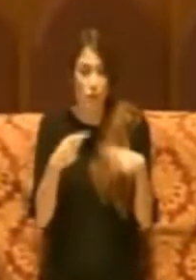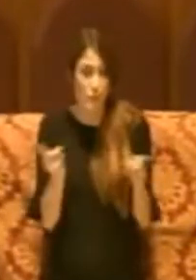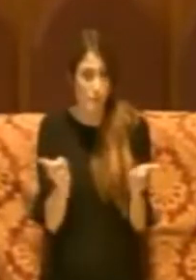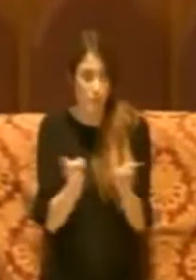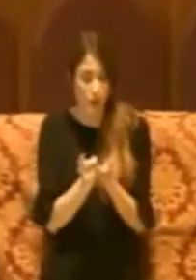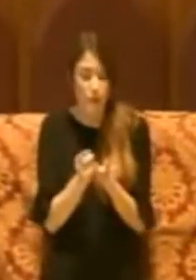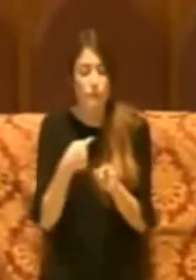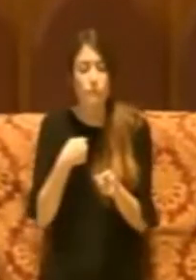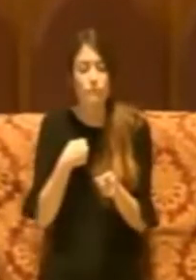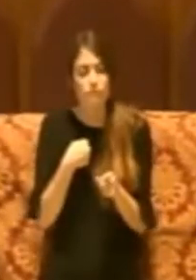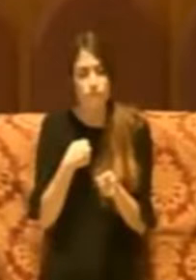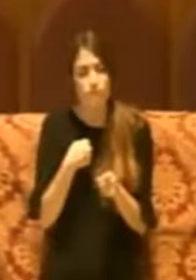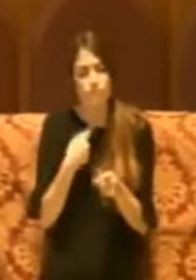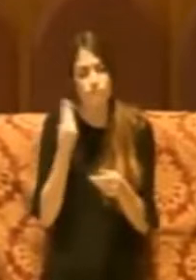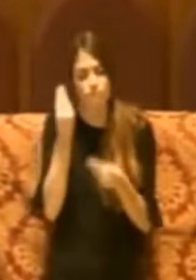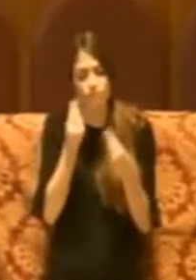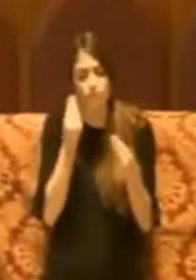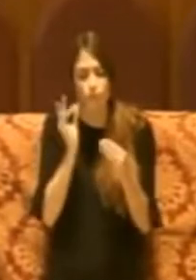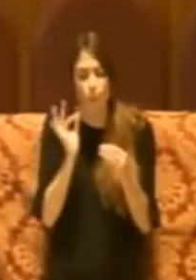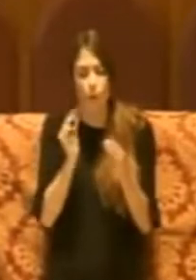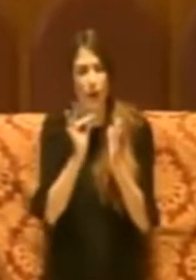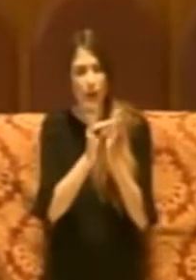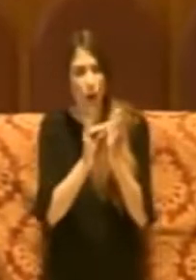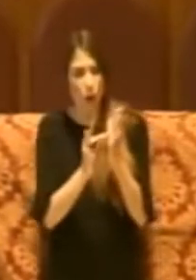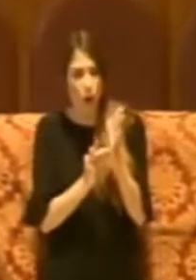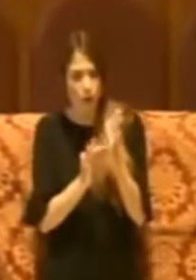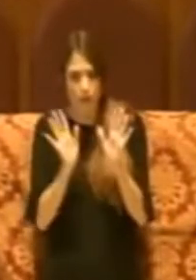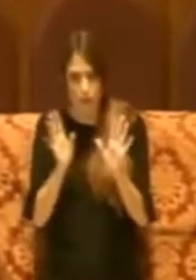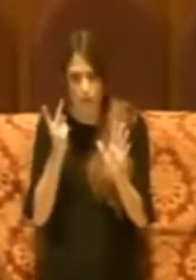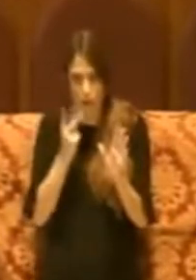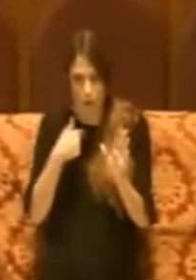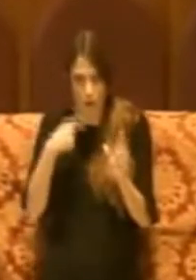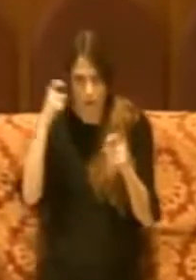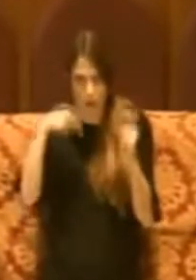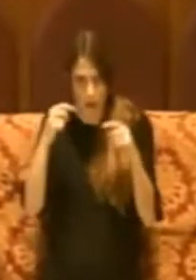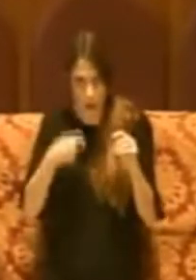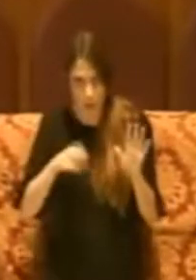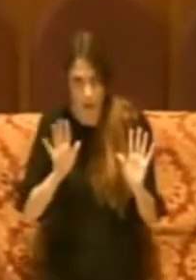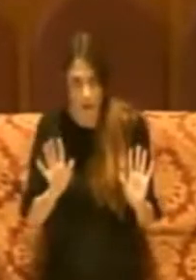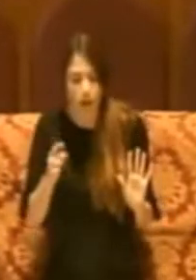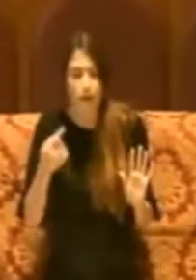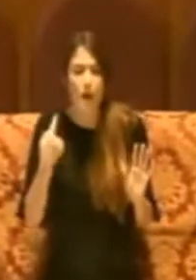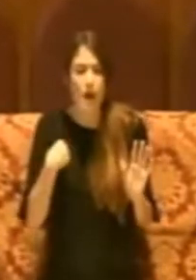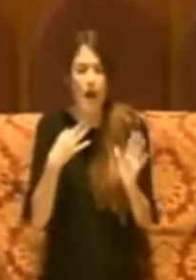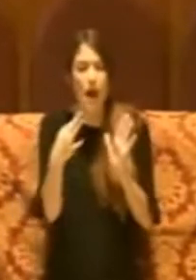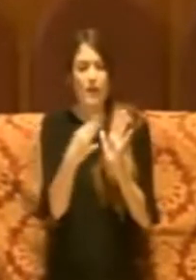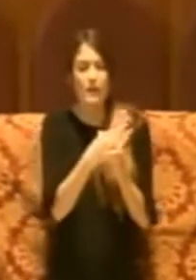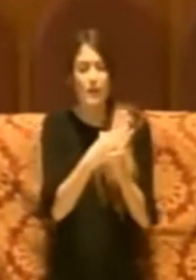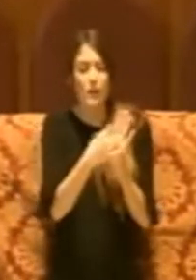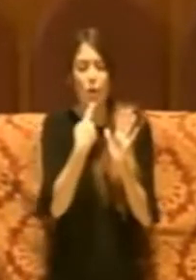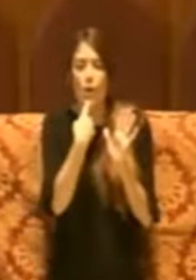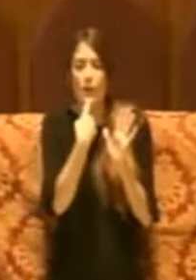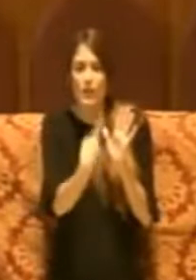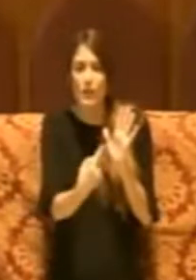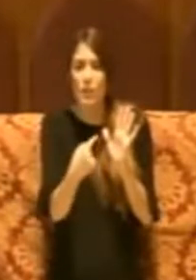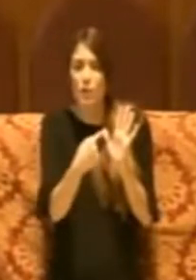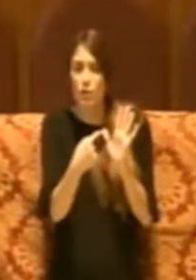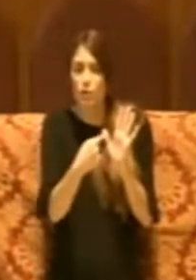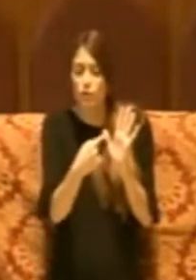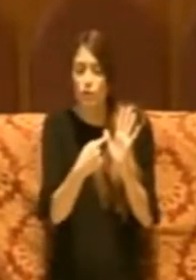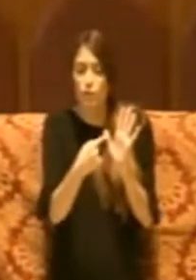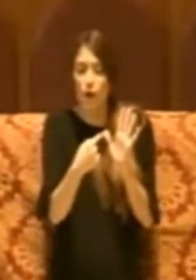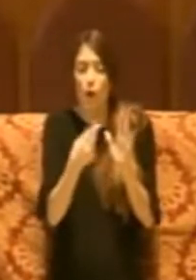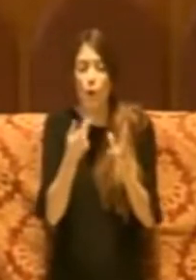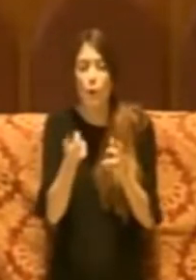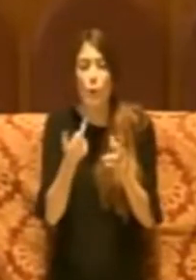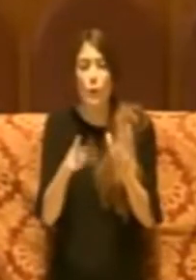Ho cercato questi giorni sul regolamento e guardi ho fatto fatica Presidente, l'articolo in cui c'è scritto che il numero